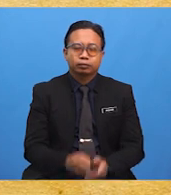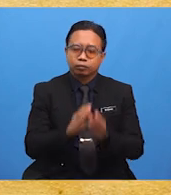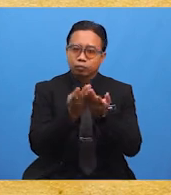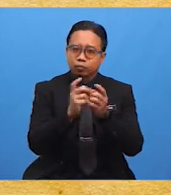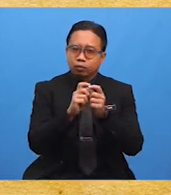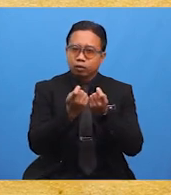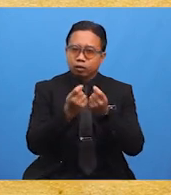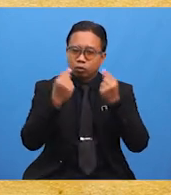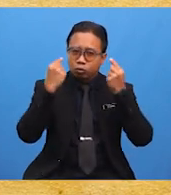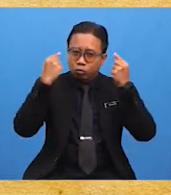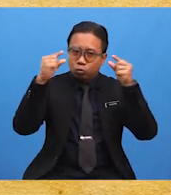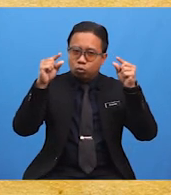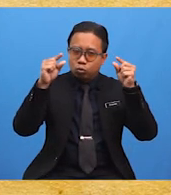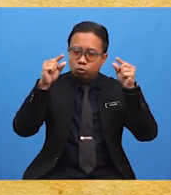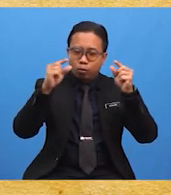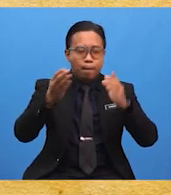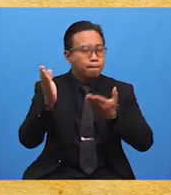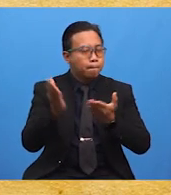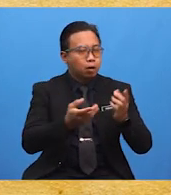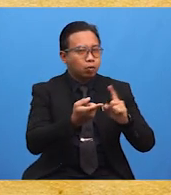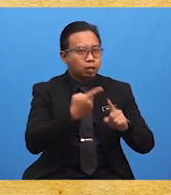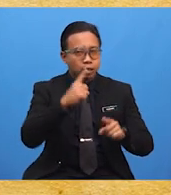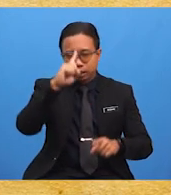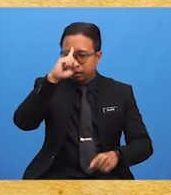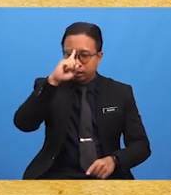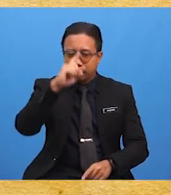dan guru yang mengajar di bawah dari India.